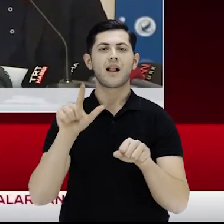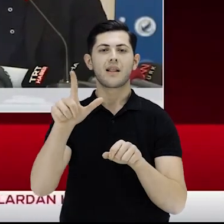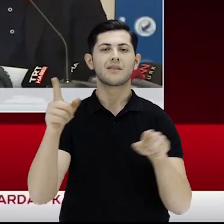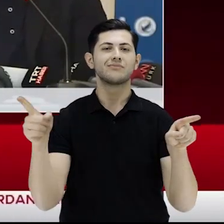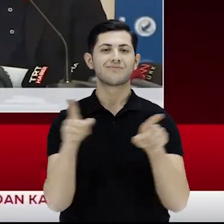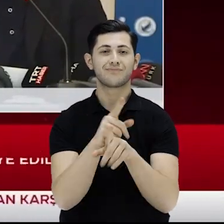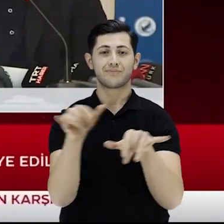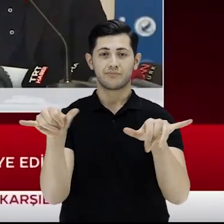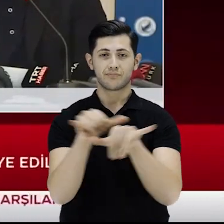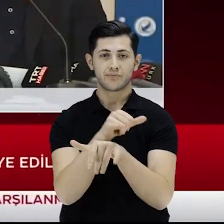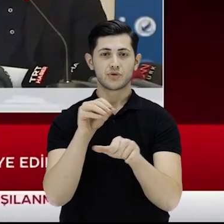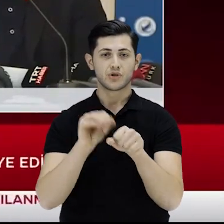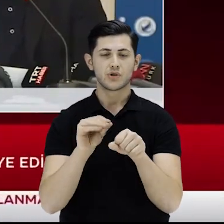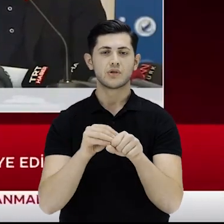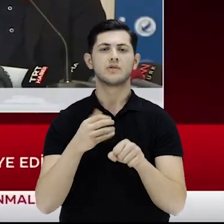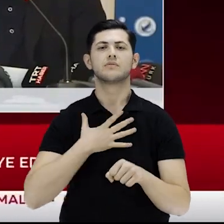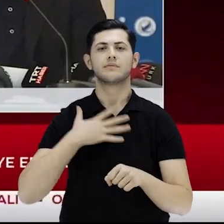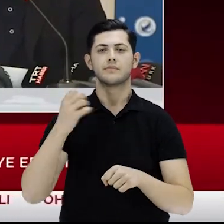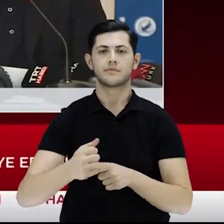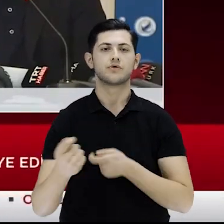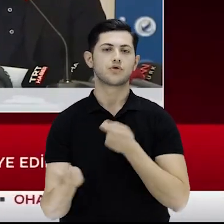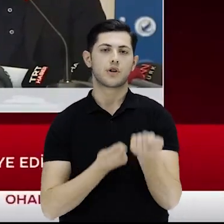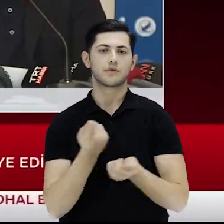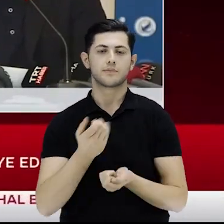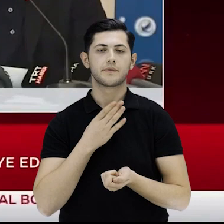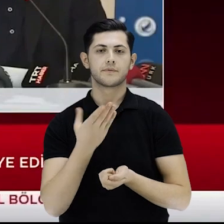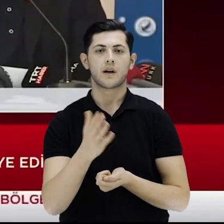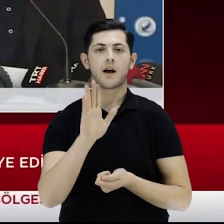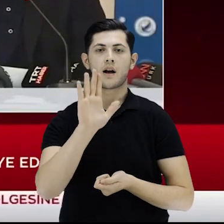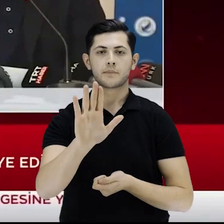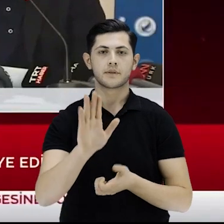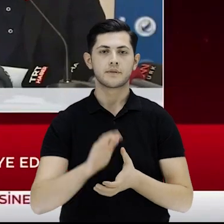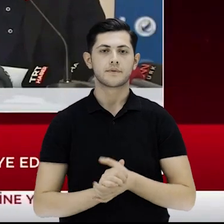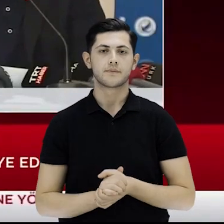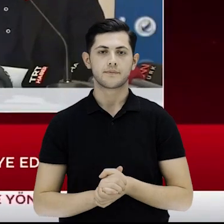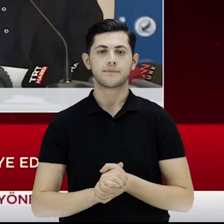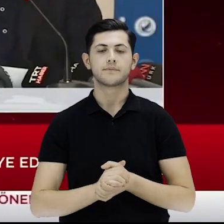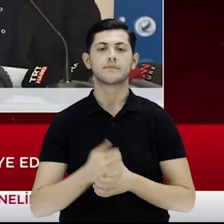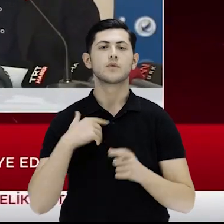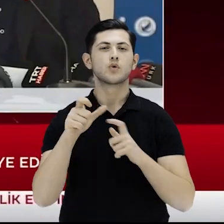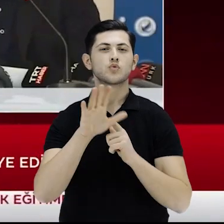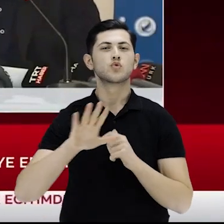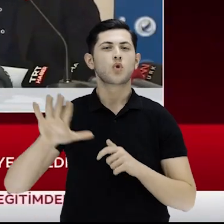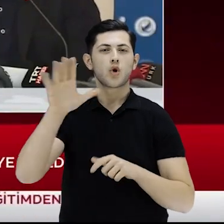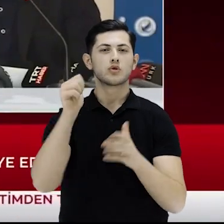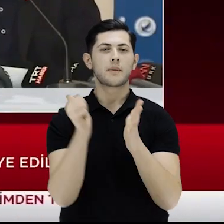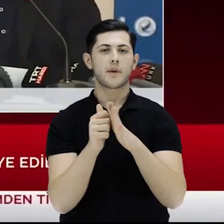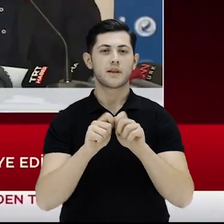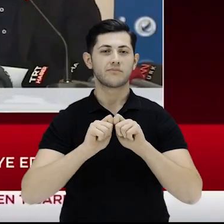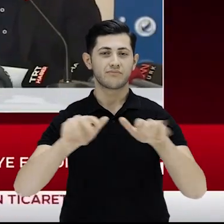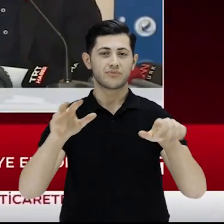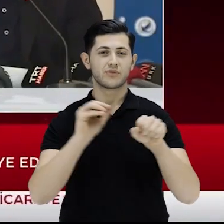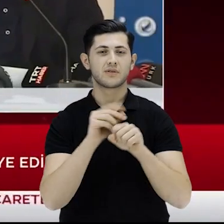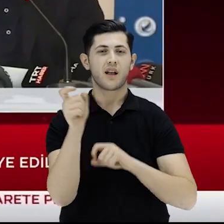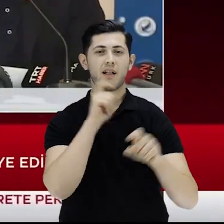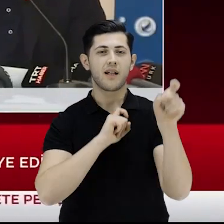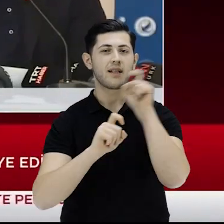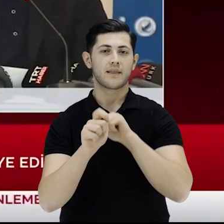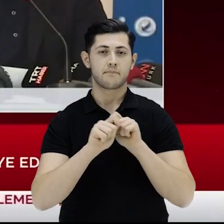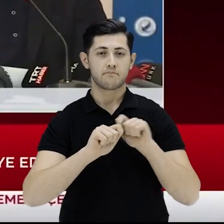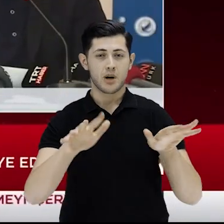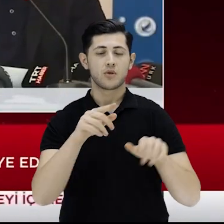onların fikrin eksiklerini karşılayabilmek için canraş bir mücadele var. Fakat öyle bir sosyal medya dalgası yayılıyor ki,